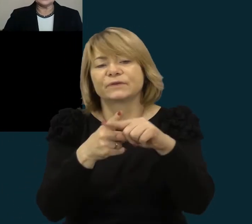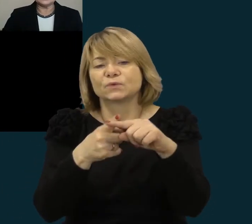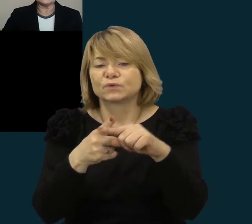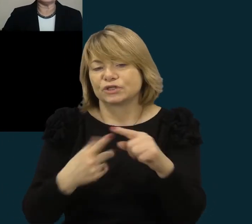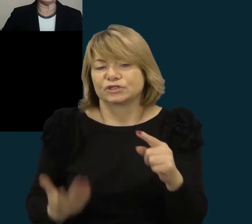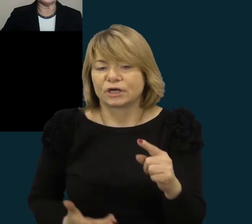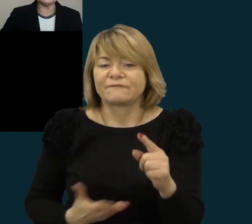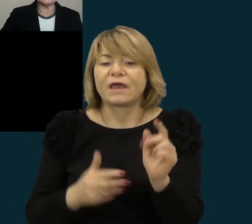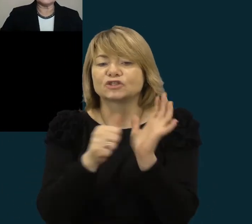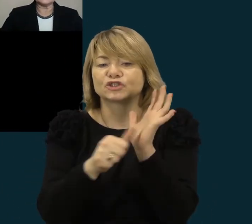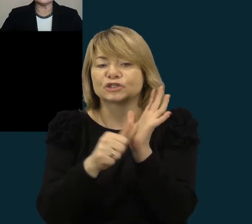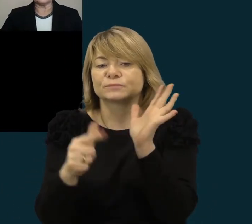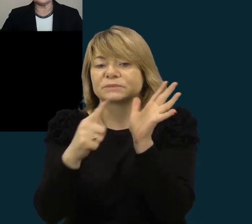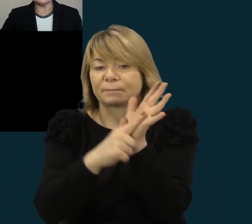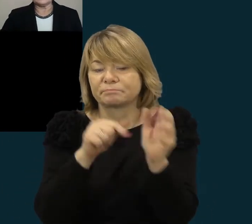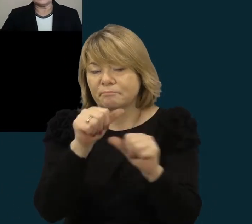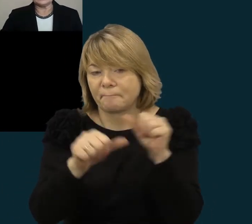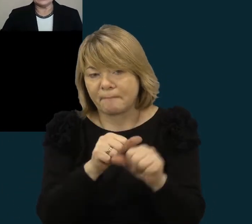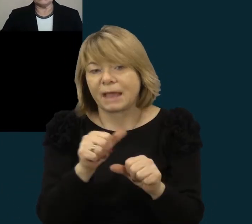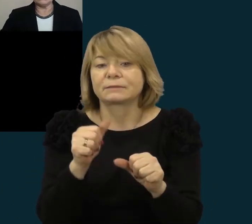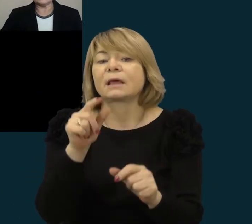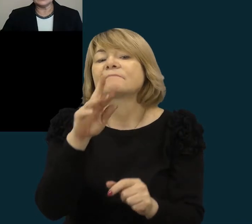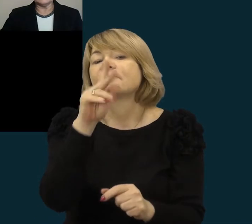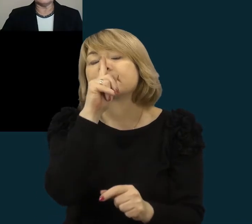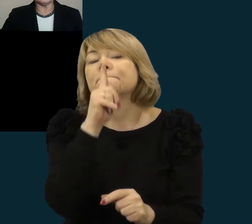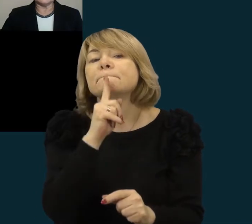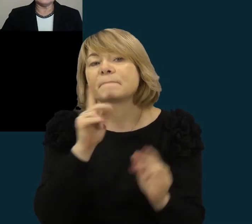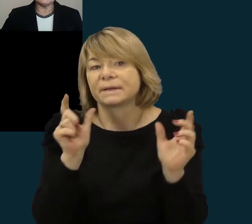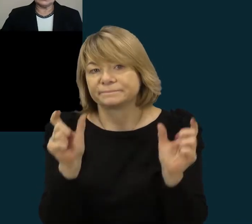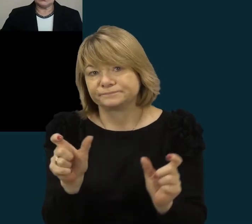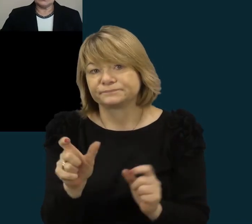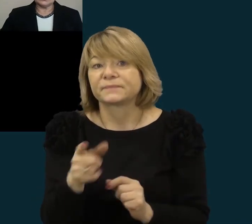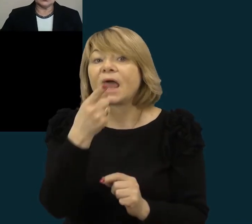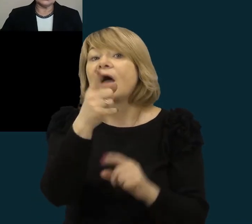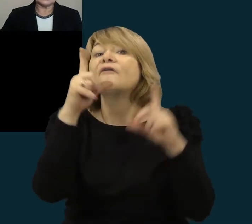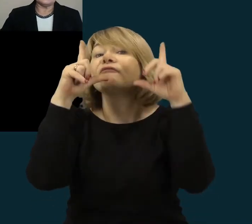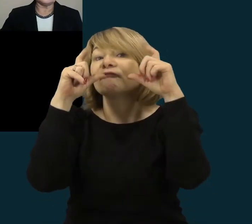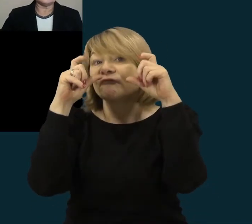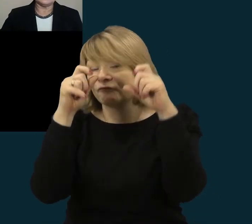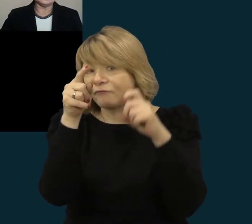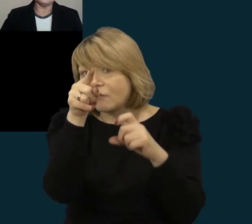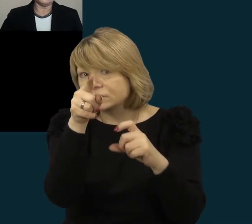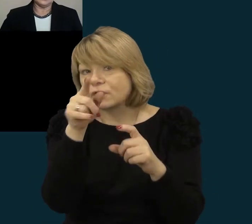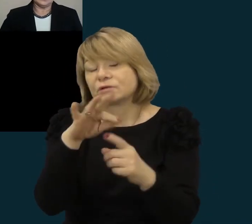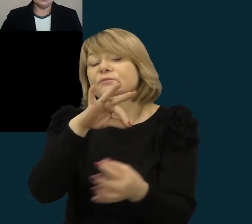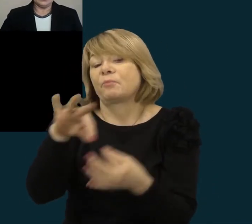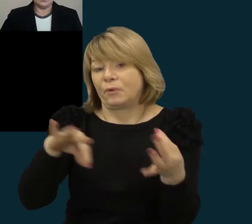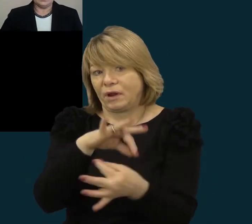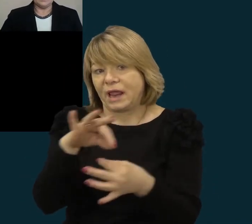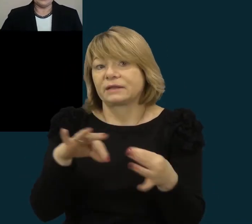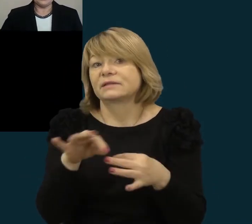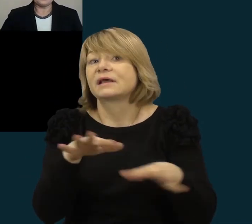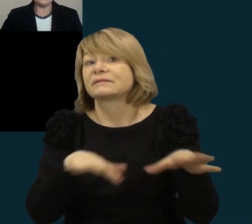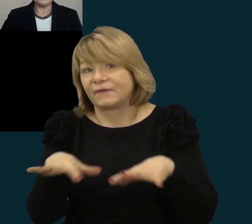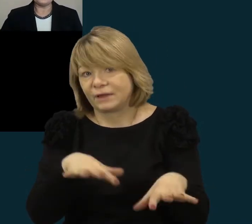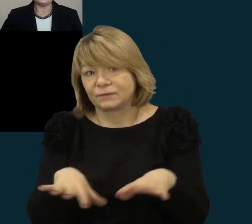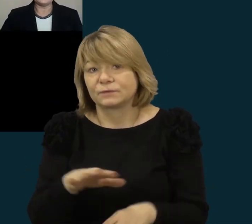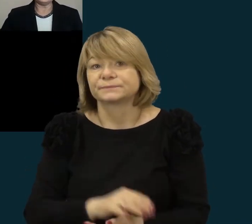Tai čia yra nuotrukos iš projektinės veiklos, kuri vyko mūsų taip pat gyvenamoje aplinkoje.